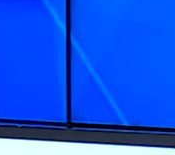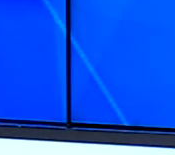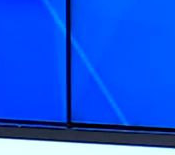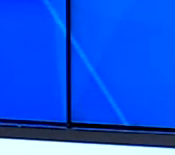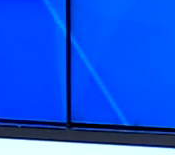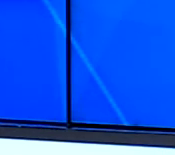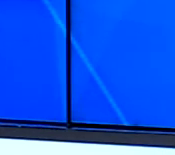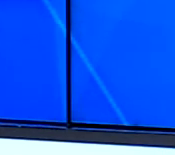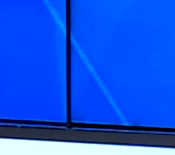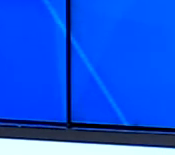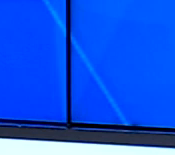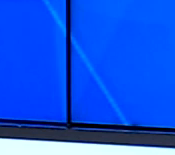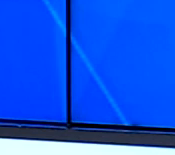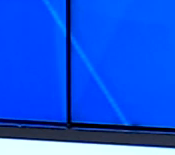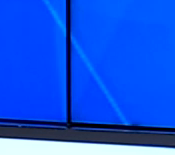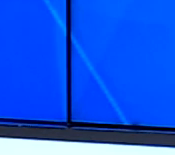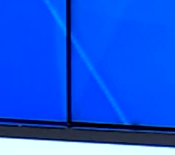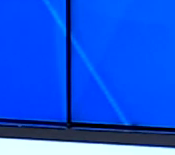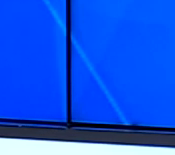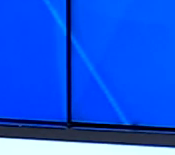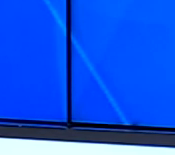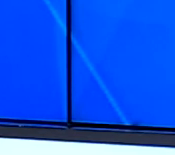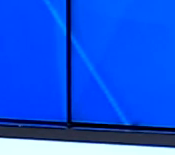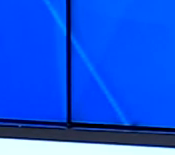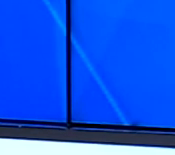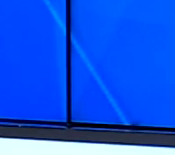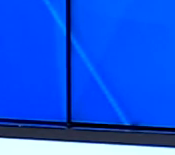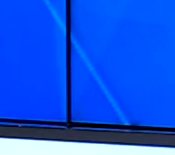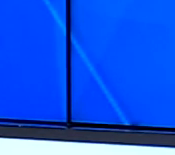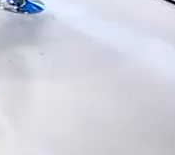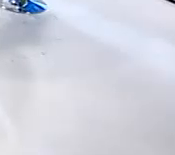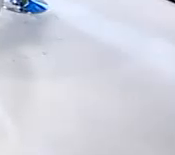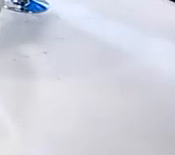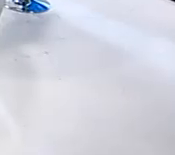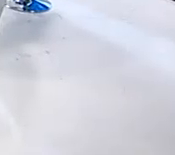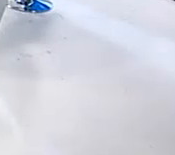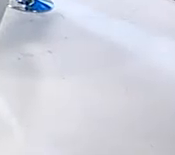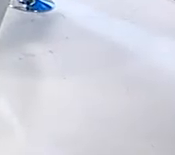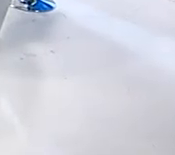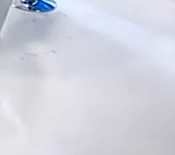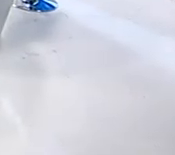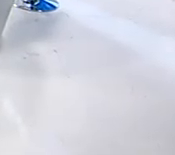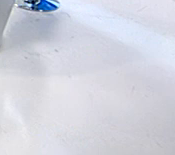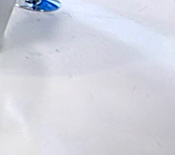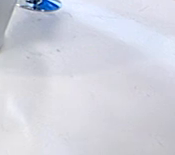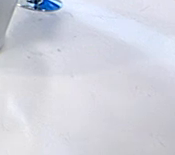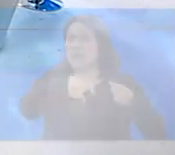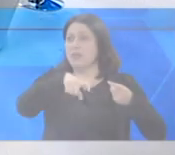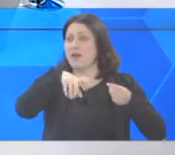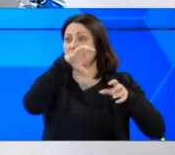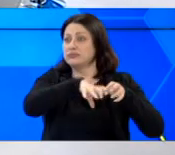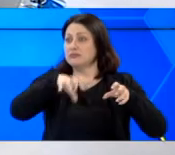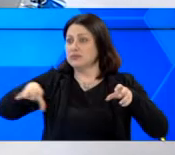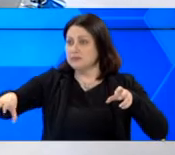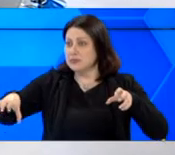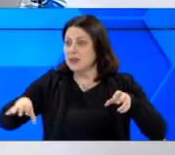Θα έλεγα τέλεια. Είναι μια μεγάλη διοργάνωση και μόνο που είπατε τέσσερα γήπεδα διαφορετικά, δείχνει ότι είναι πολλές